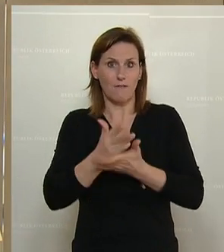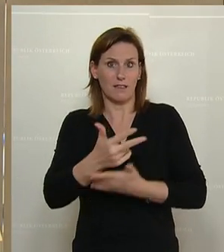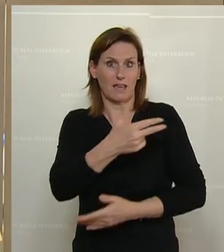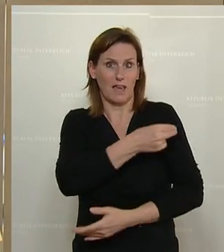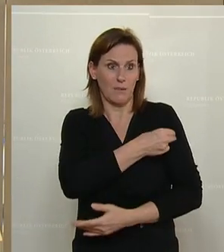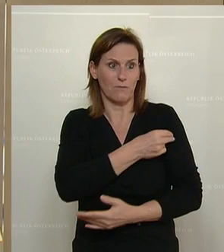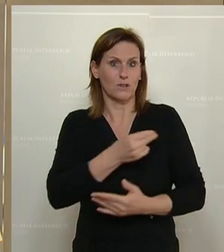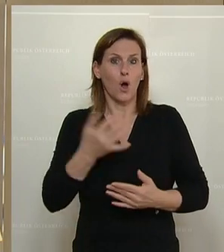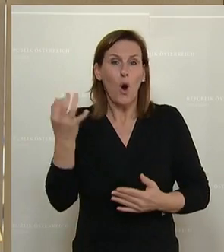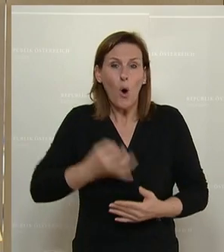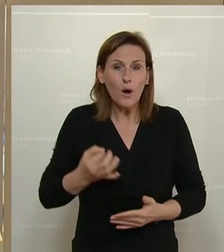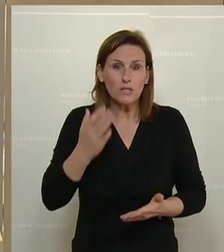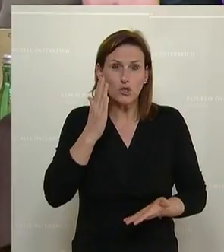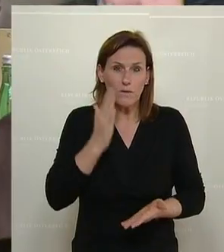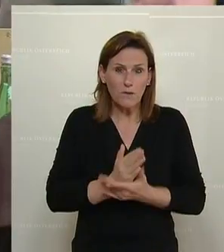-Jährigen.